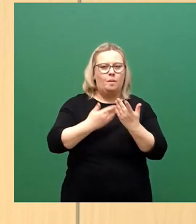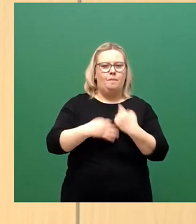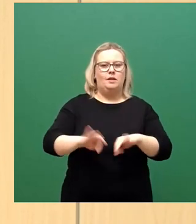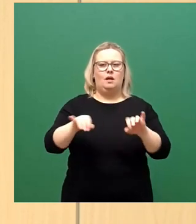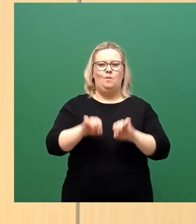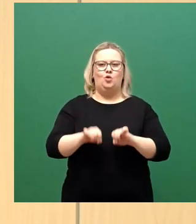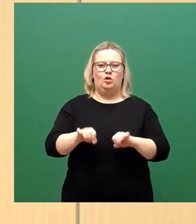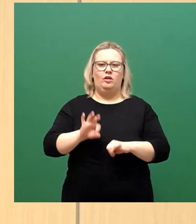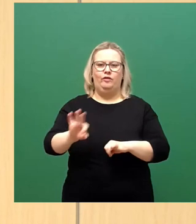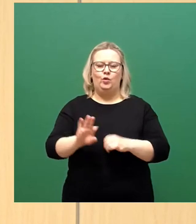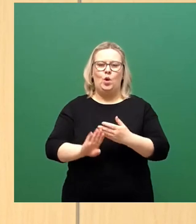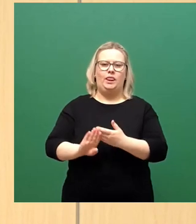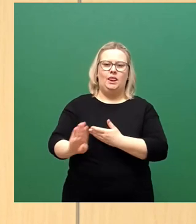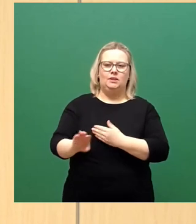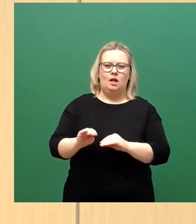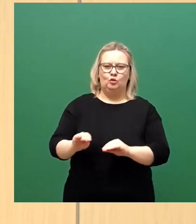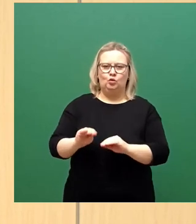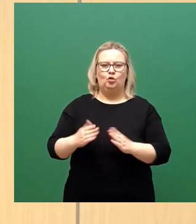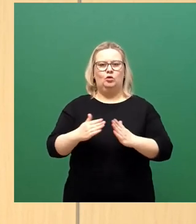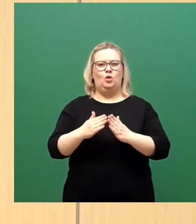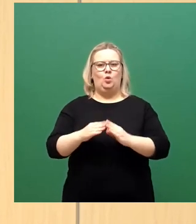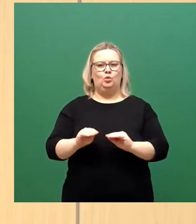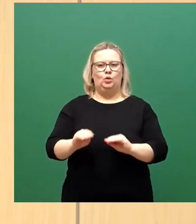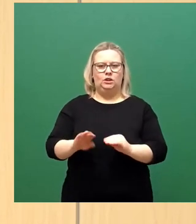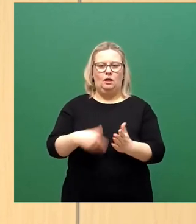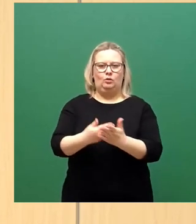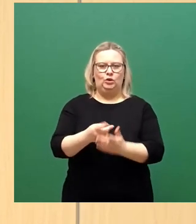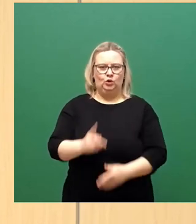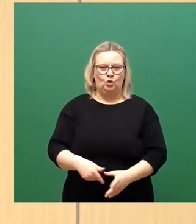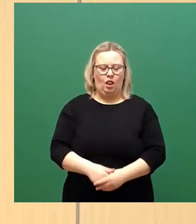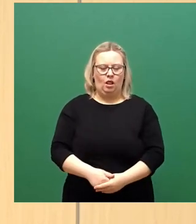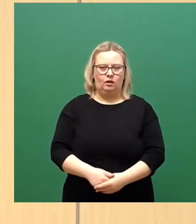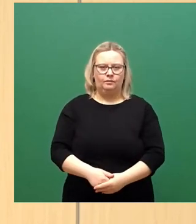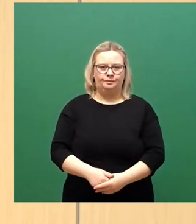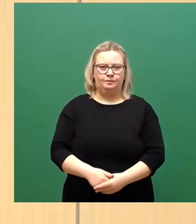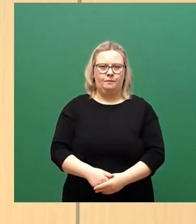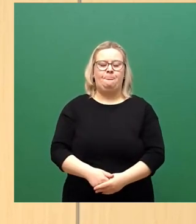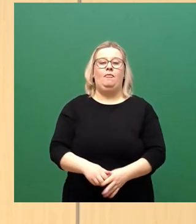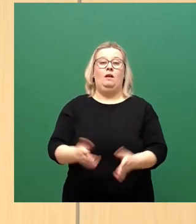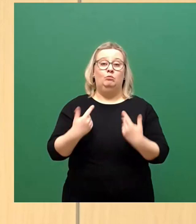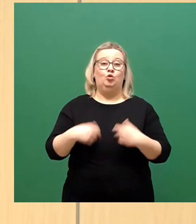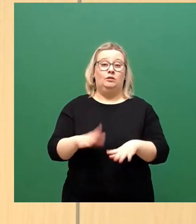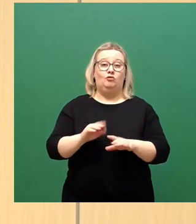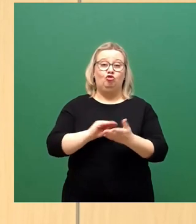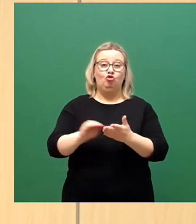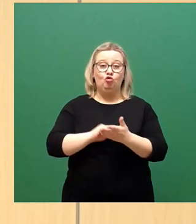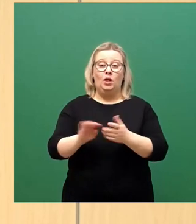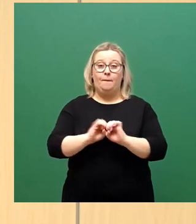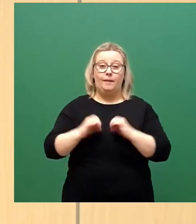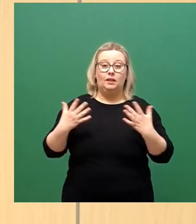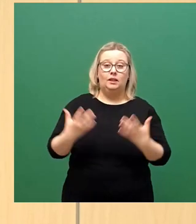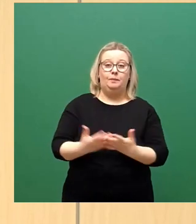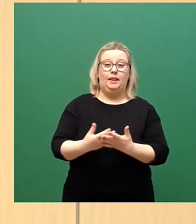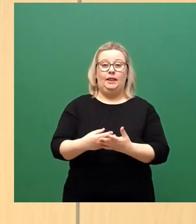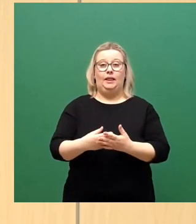Distanzunterricht oder den Heimunterricht bereitzustellen. Das Thema Schule in der Pandemie, Schulpräsenzzwang, Distanzunterricht